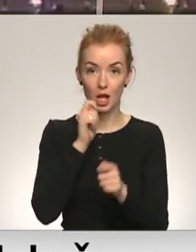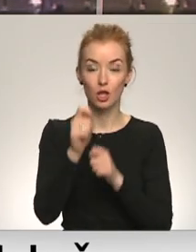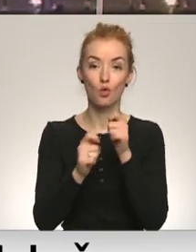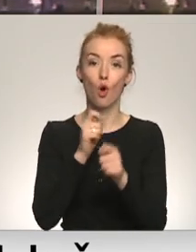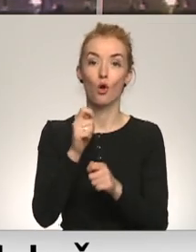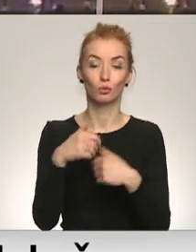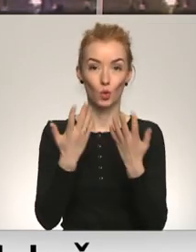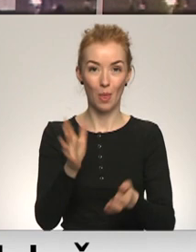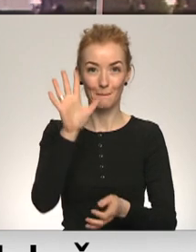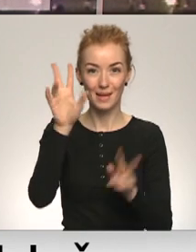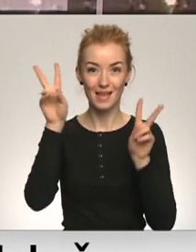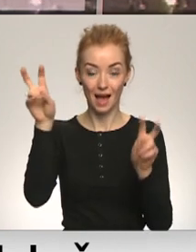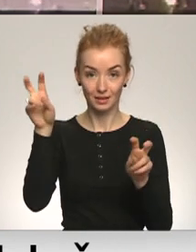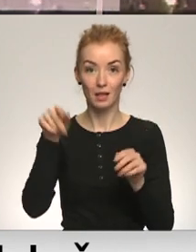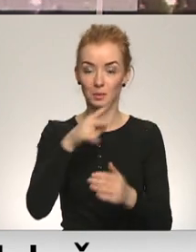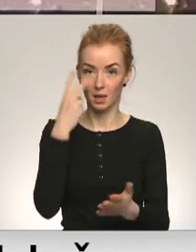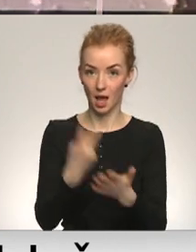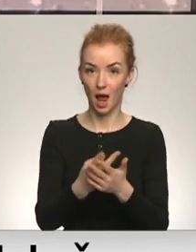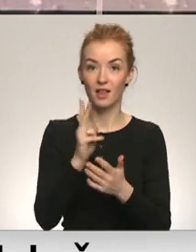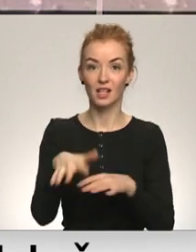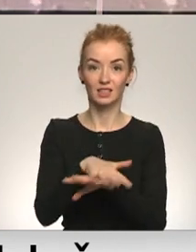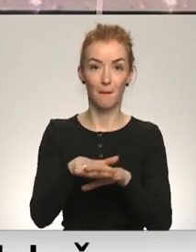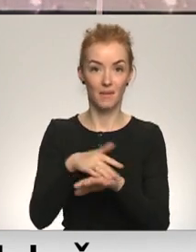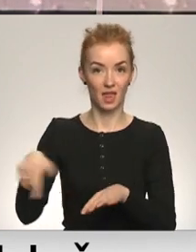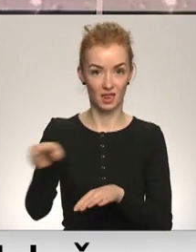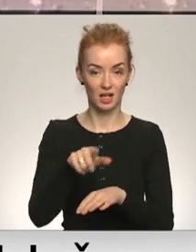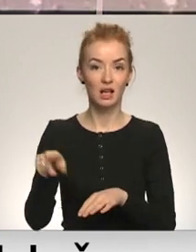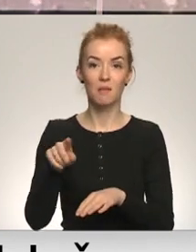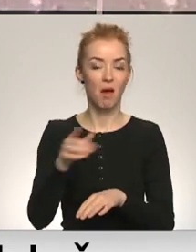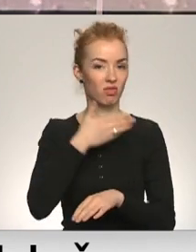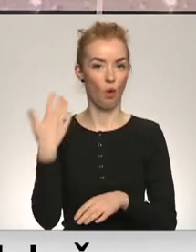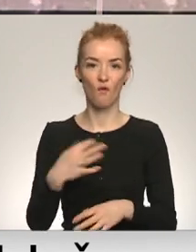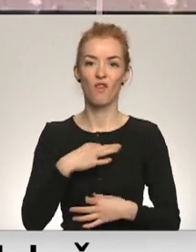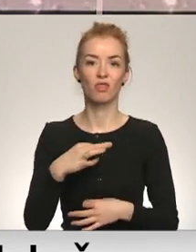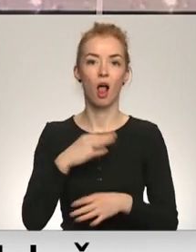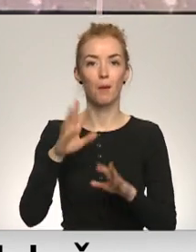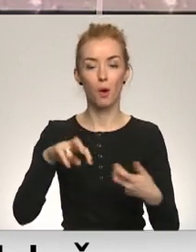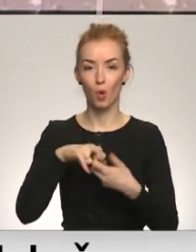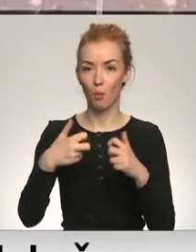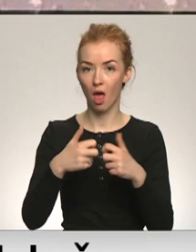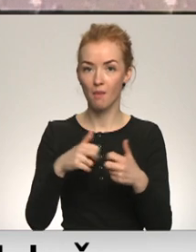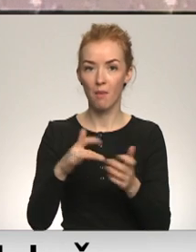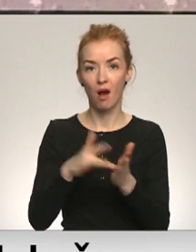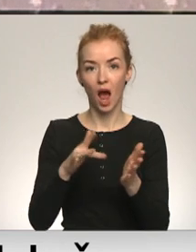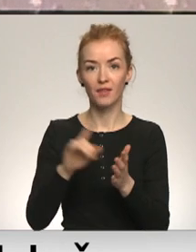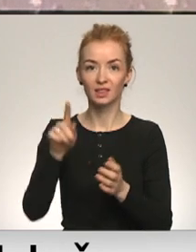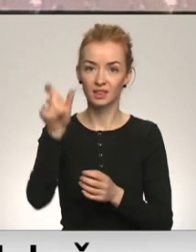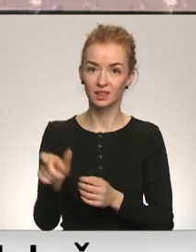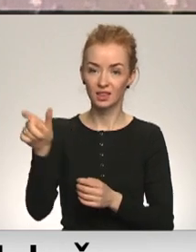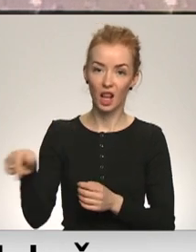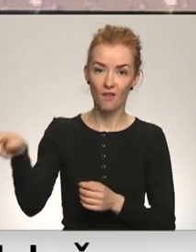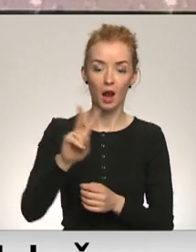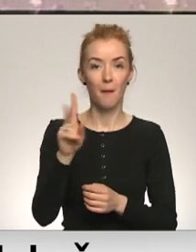maratonā dot pieca pierāda, ka samiedrībai nav vienaldzīgs problēmas ar kādām spiestas atzīvot cilvēki ar